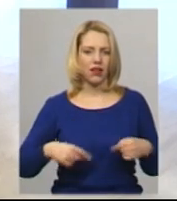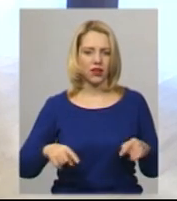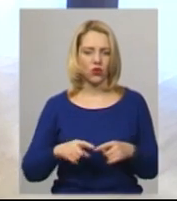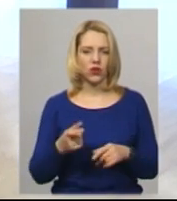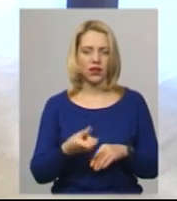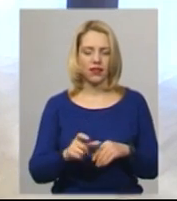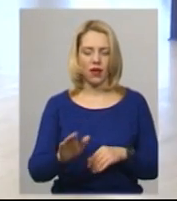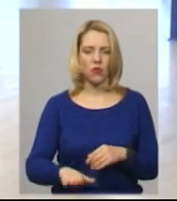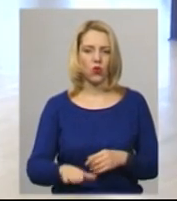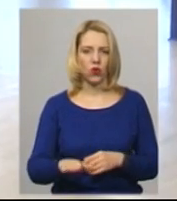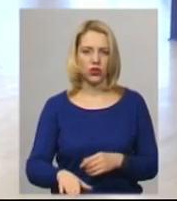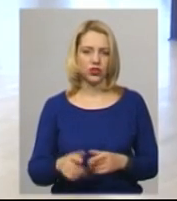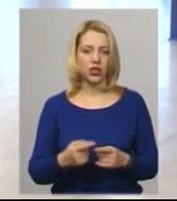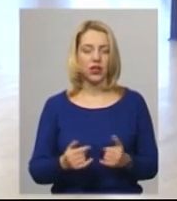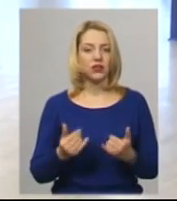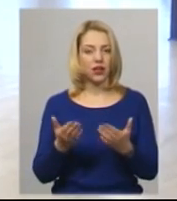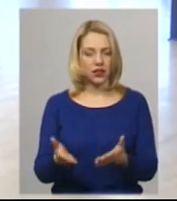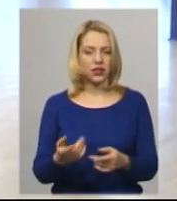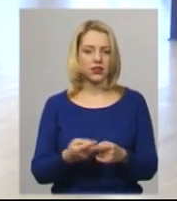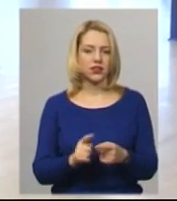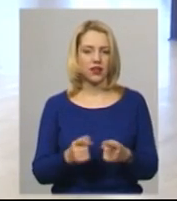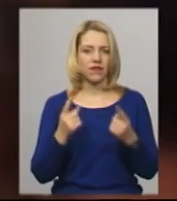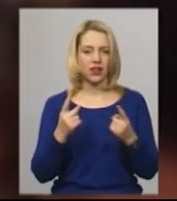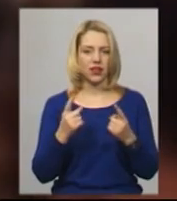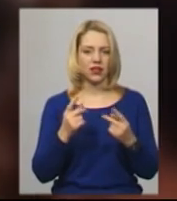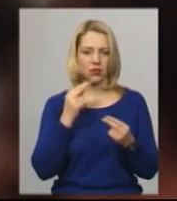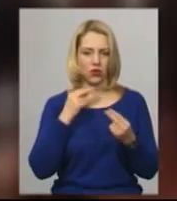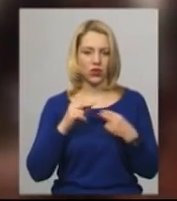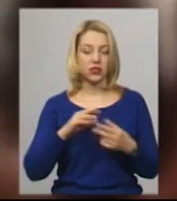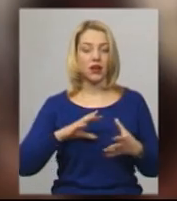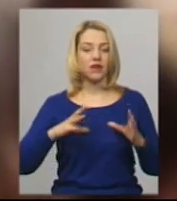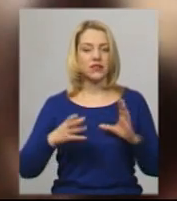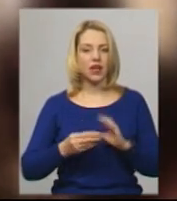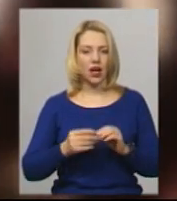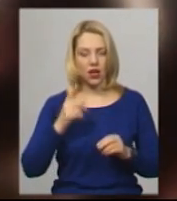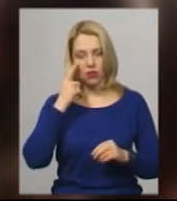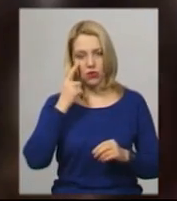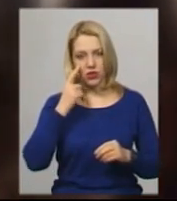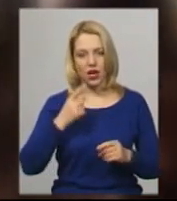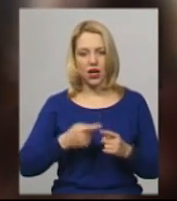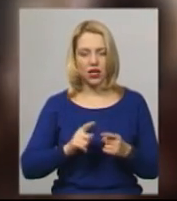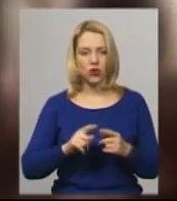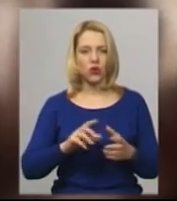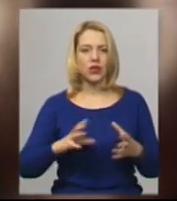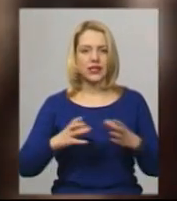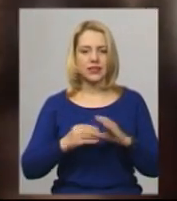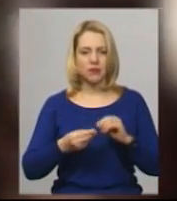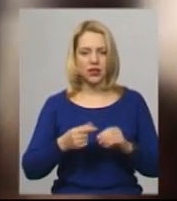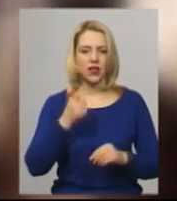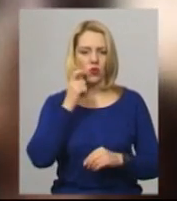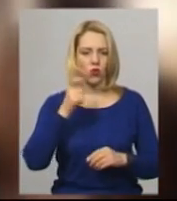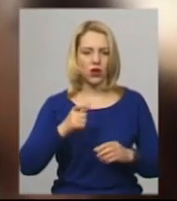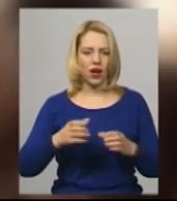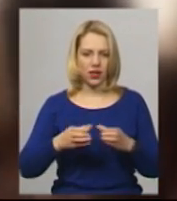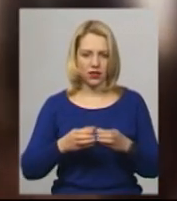молодші ці були категорії. Звичайно, для них це дуже великий прогрес. В загальному заліку збірна України стала чемпіонкою Європи. Українських